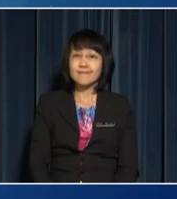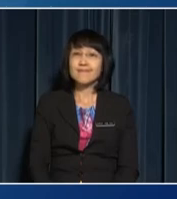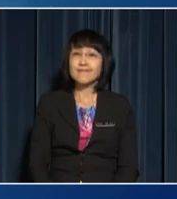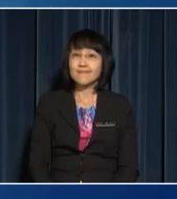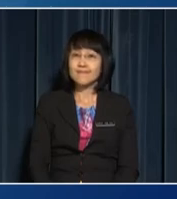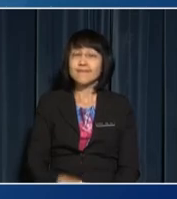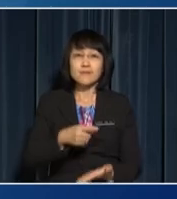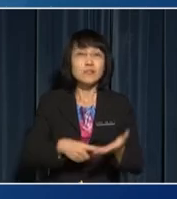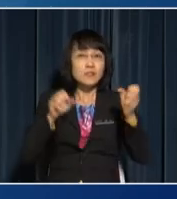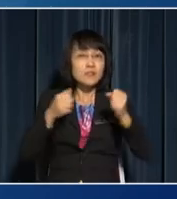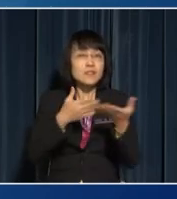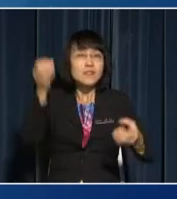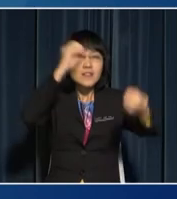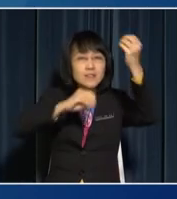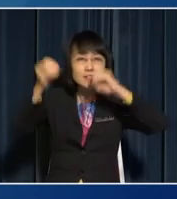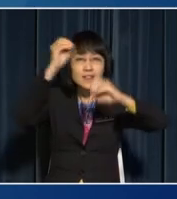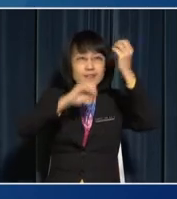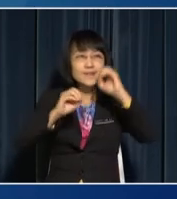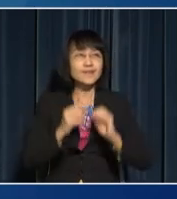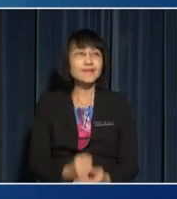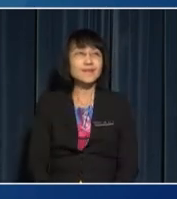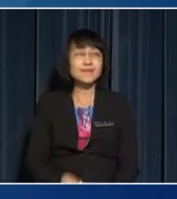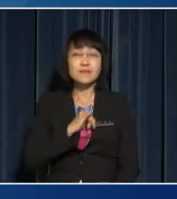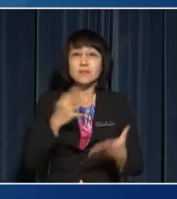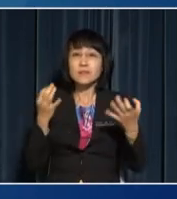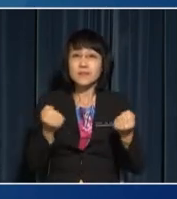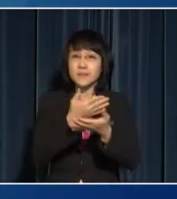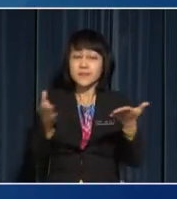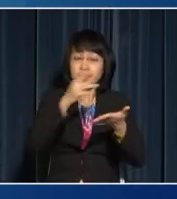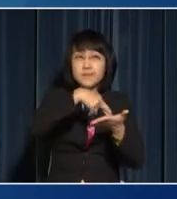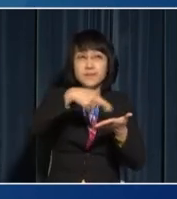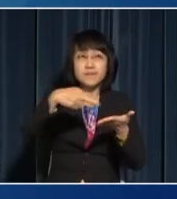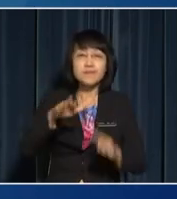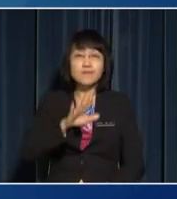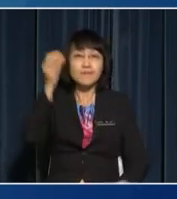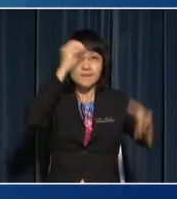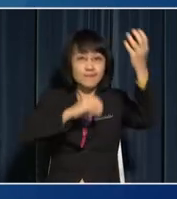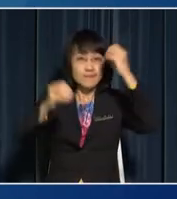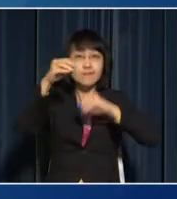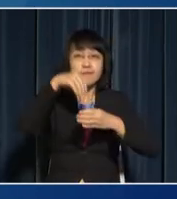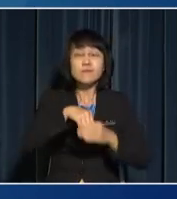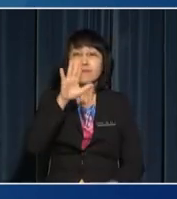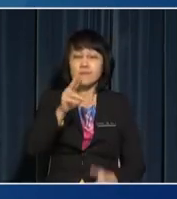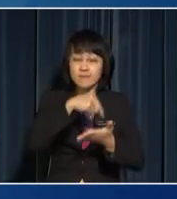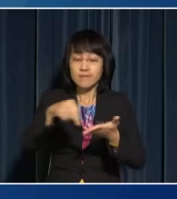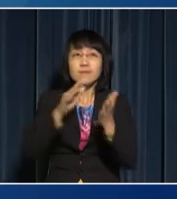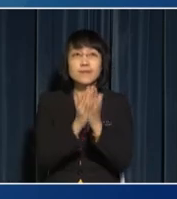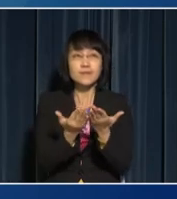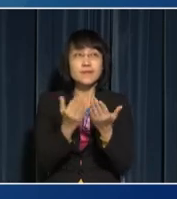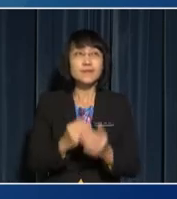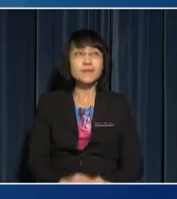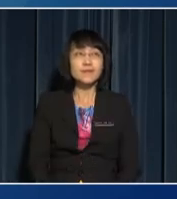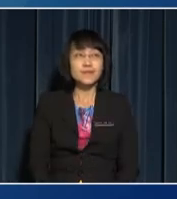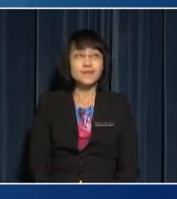What can you observe? I want you to record your observations in your notebook